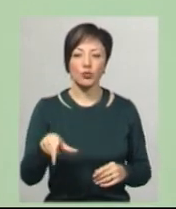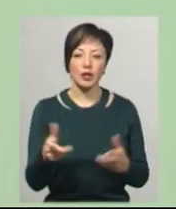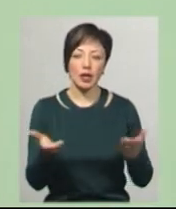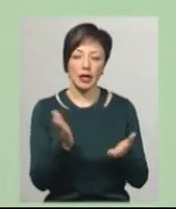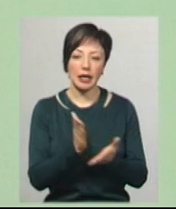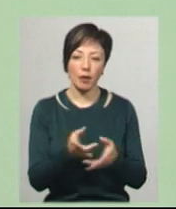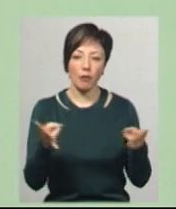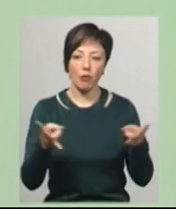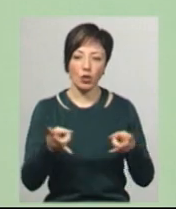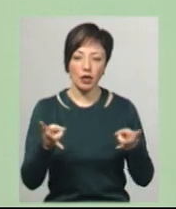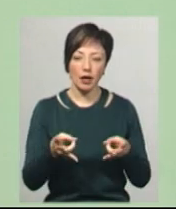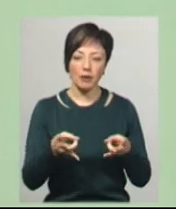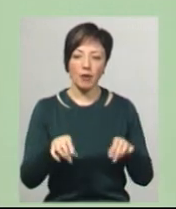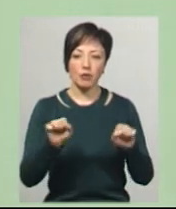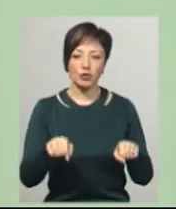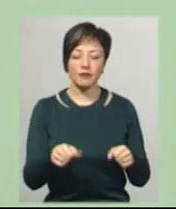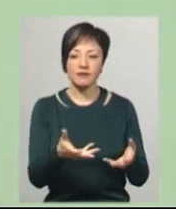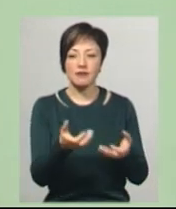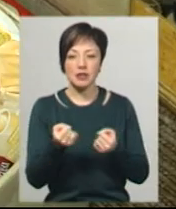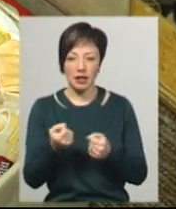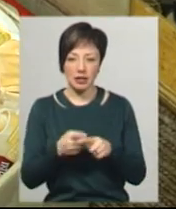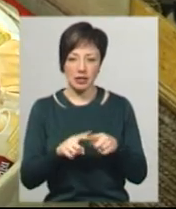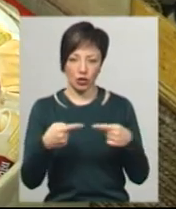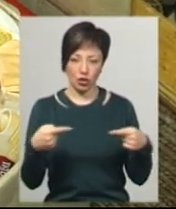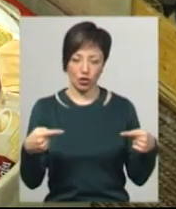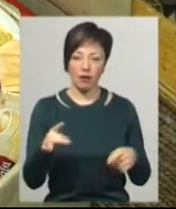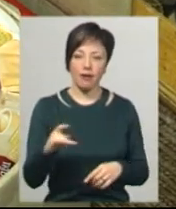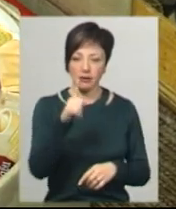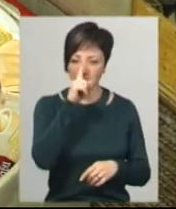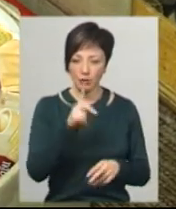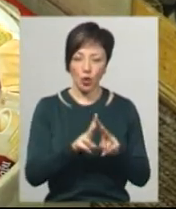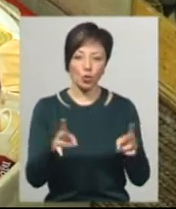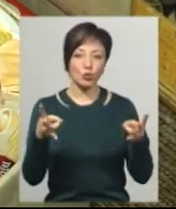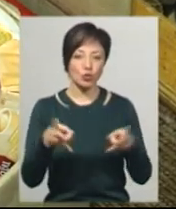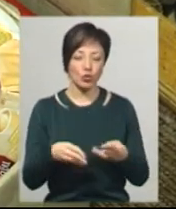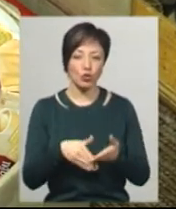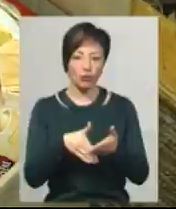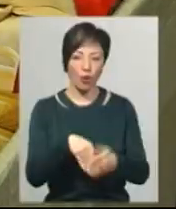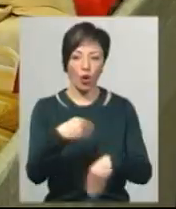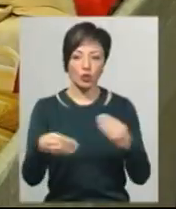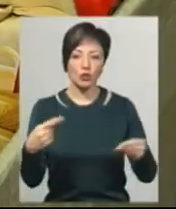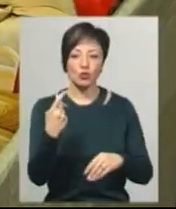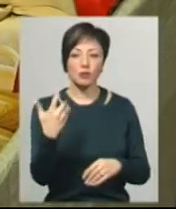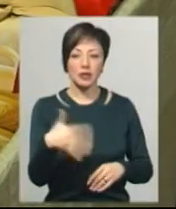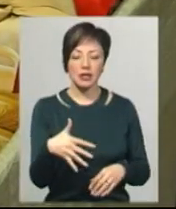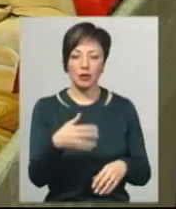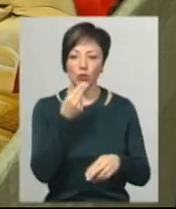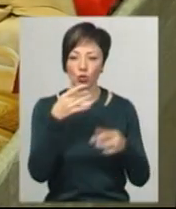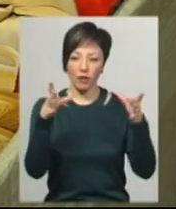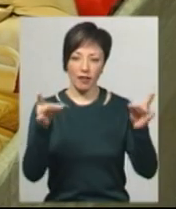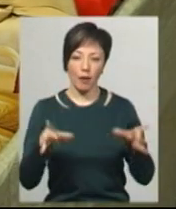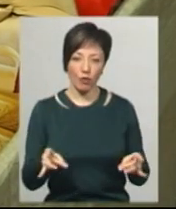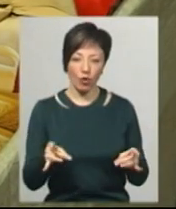у яких є потреба, вони мають можливість взяти ці речі. Раз на місяць тим, хто потребує допомоги, роздають 150 продуктових